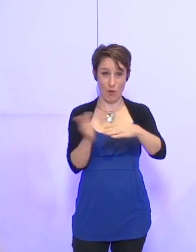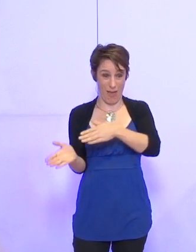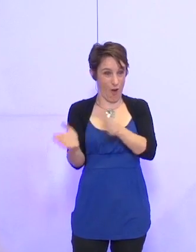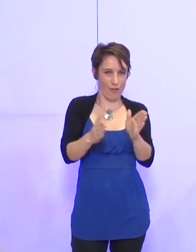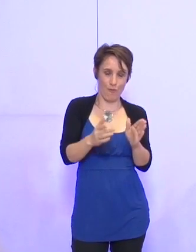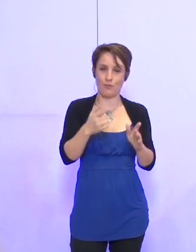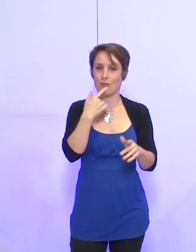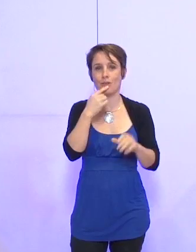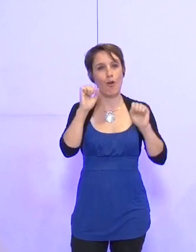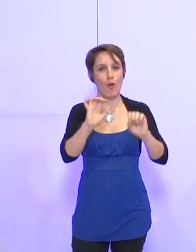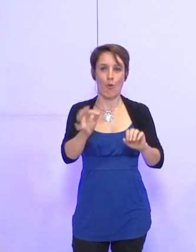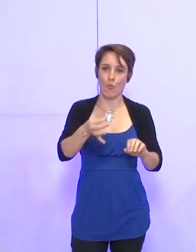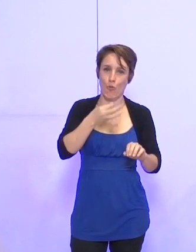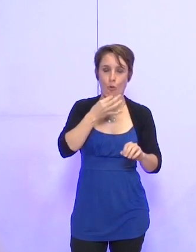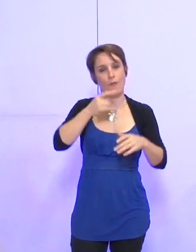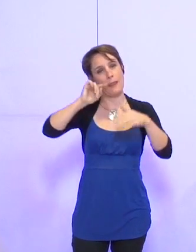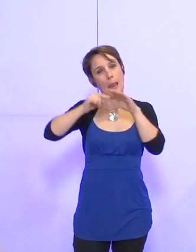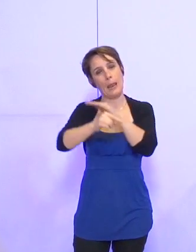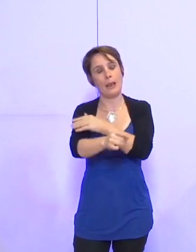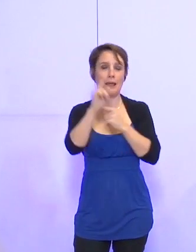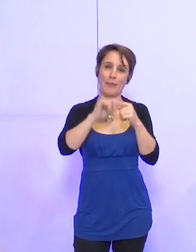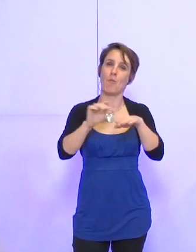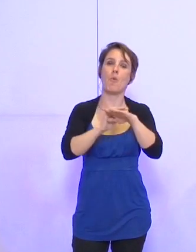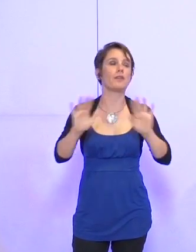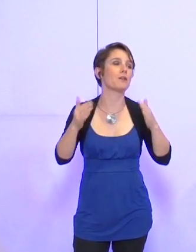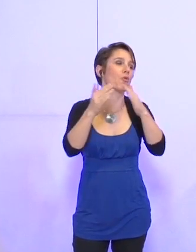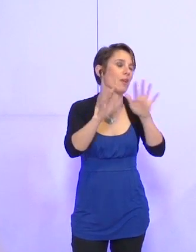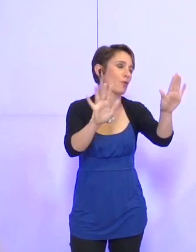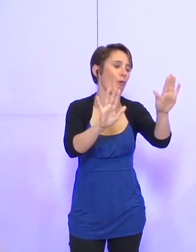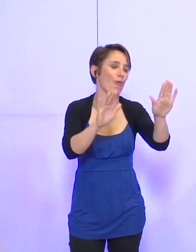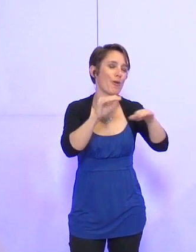long exposé sur la politique montagne. Mais je crois qu'on ne pas le faire ce soir.